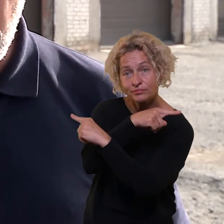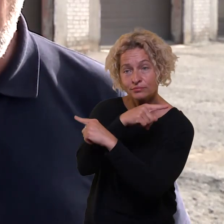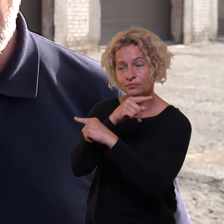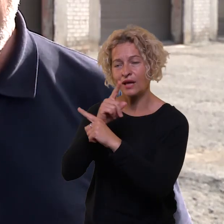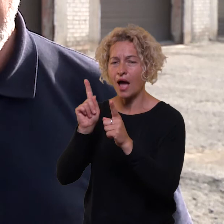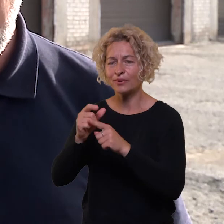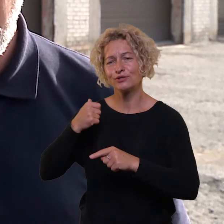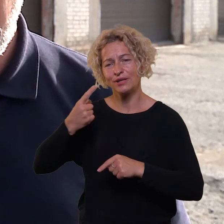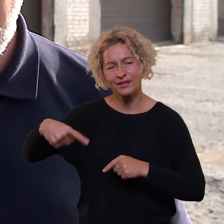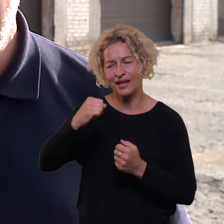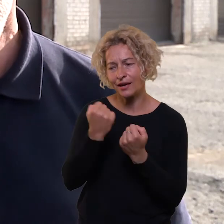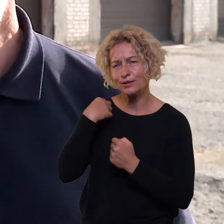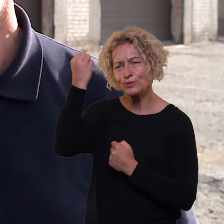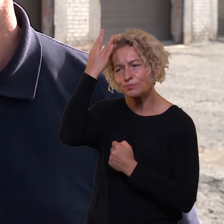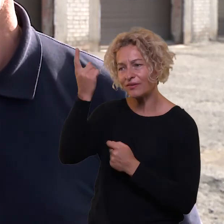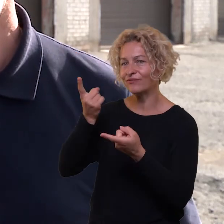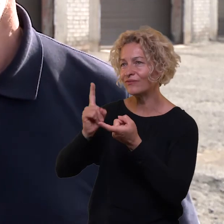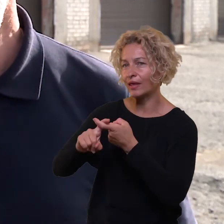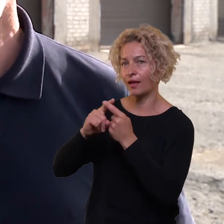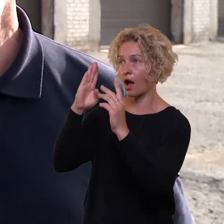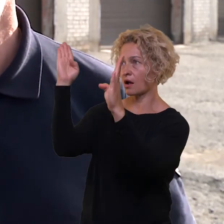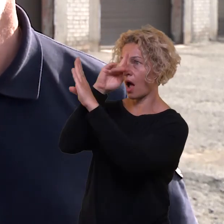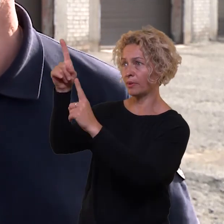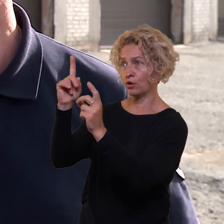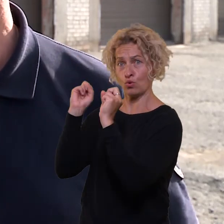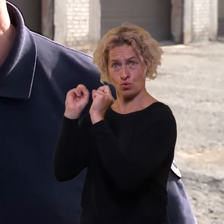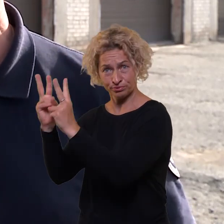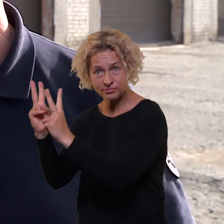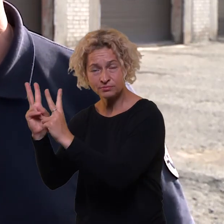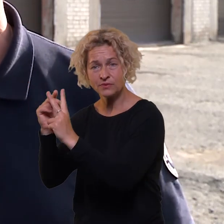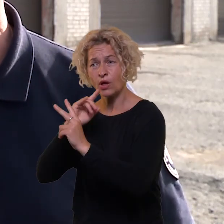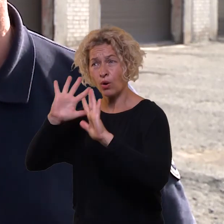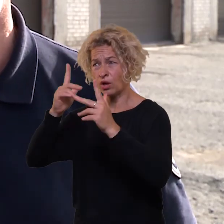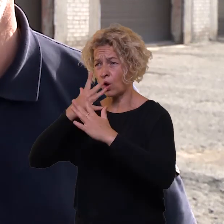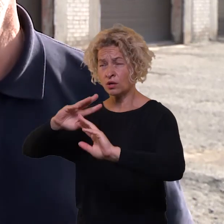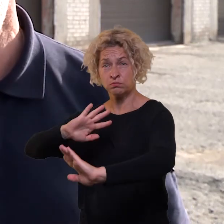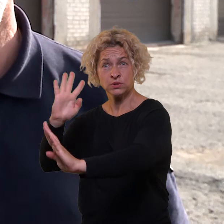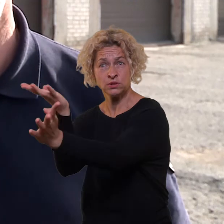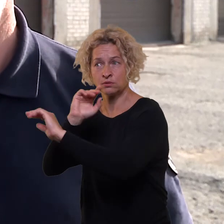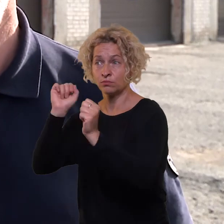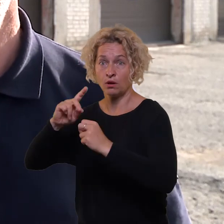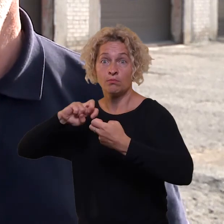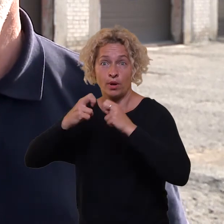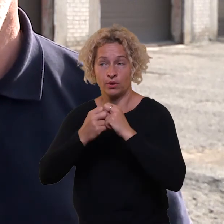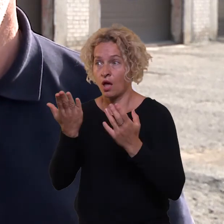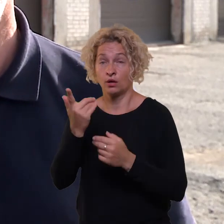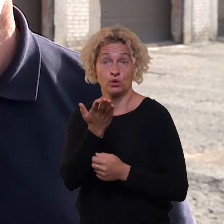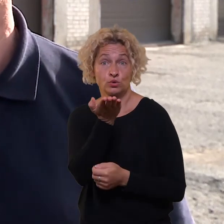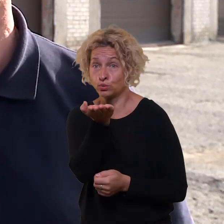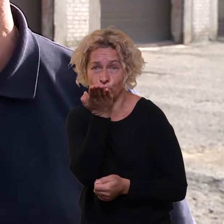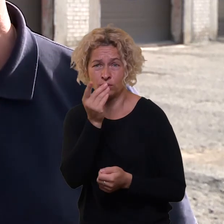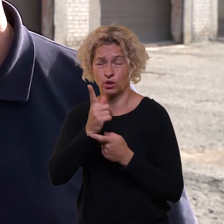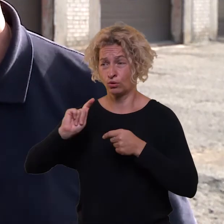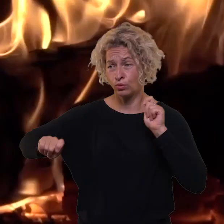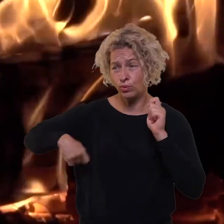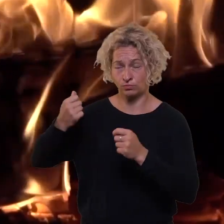pavojus gamtai ir uždegus paskui būna daug problemų žmonėm, daug nuostolio ir būna